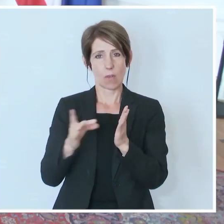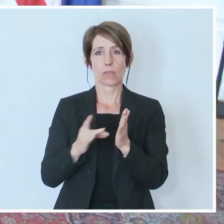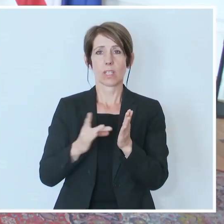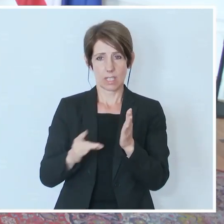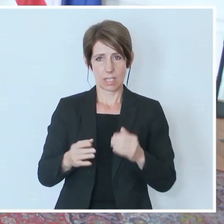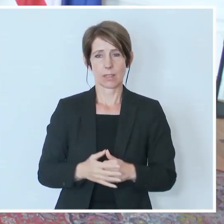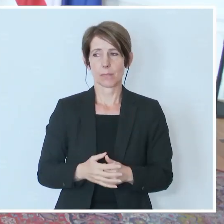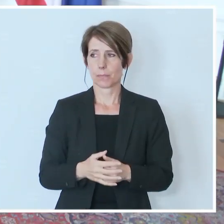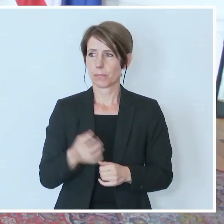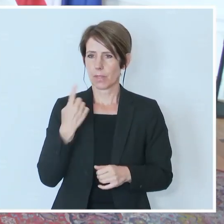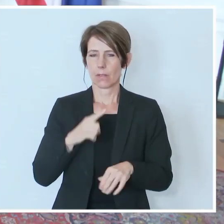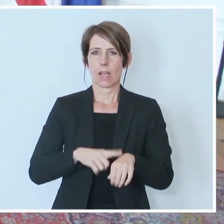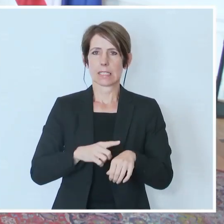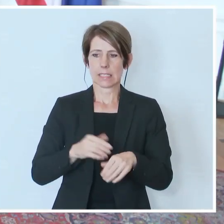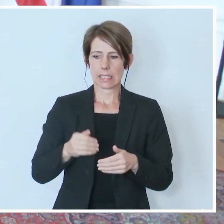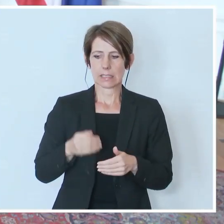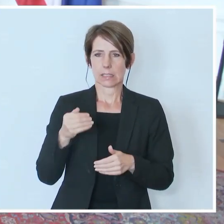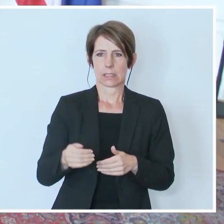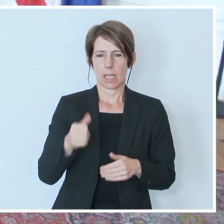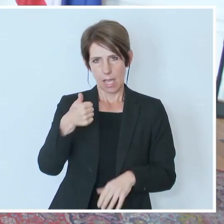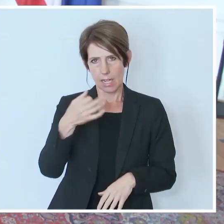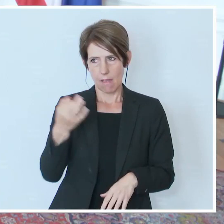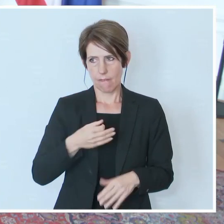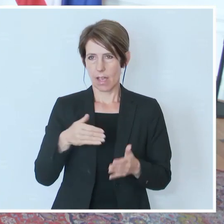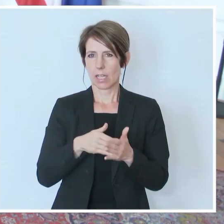Aufgrund der fortgeschrittenen Zeit noch eine letzte Frage.